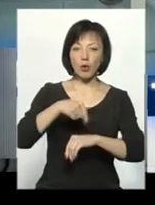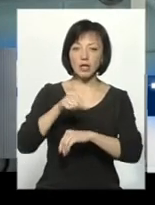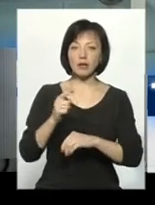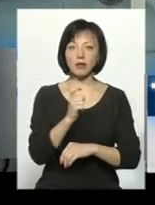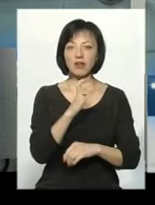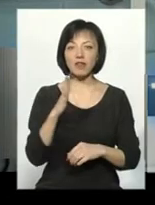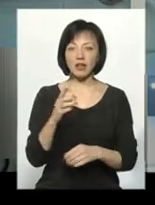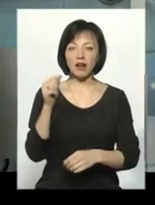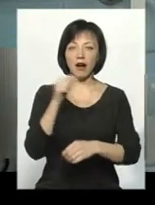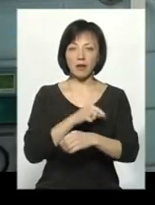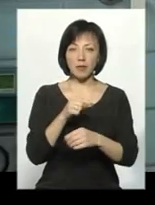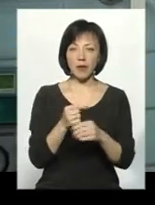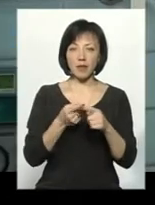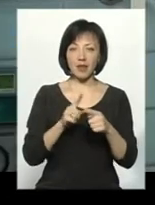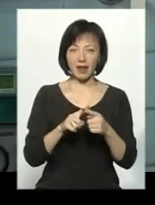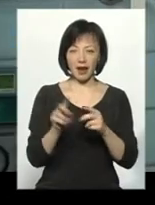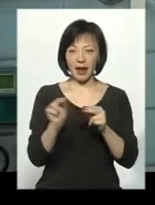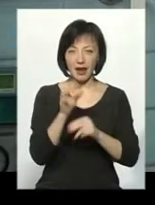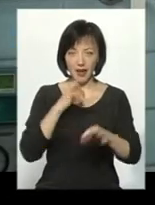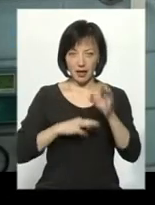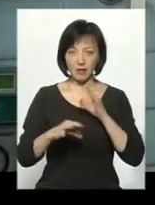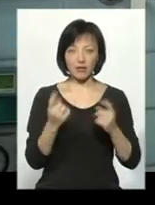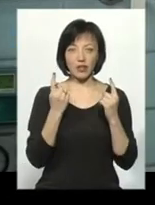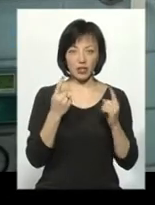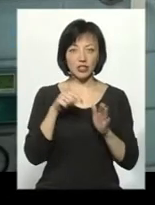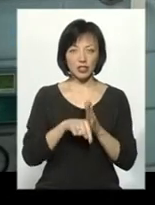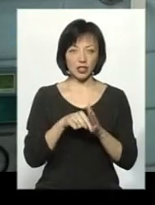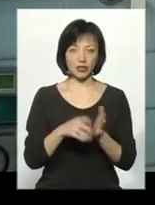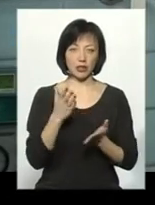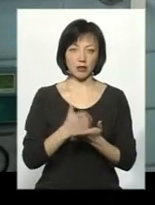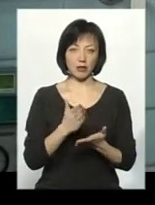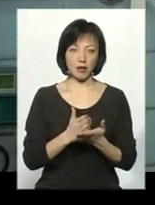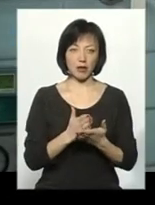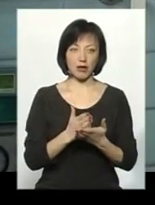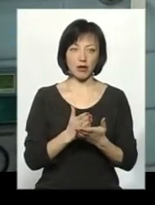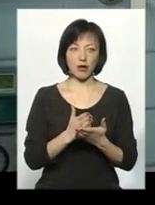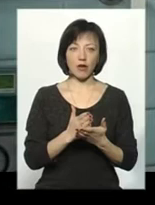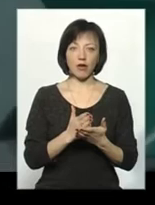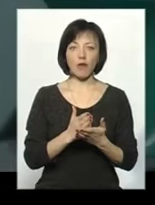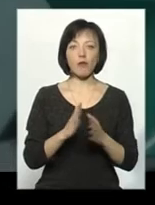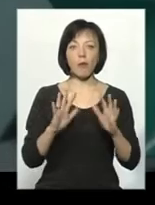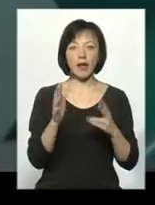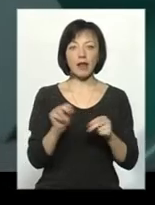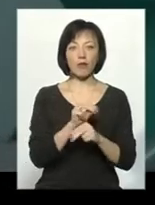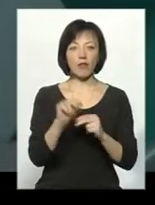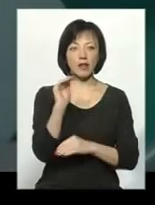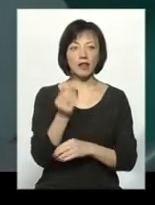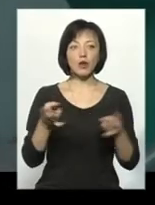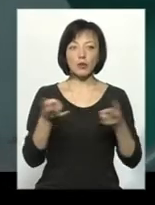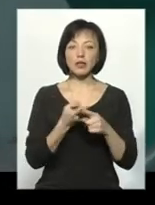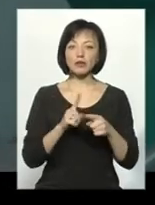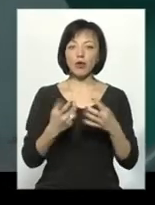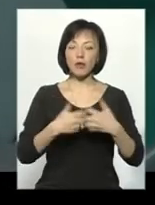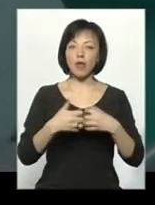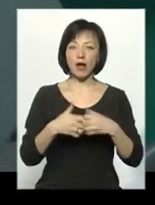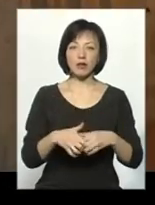хвилинне введення препарату, воно також приймає величезну участь у моменті лікування дитині. Необхідність цього обладнання